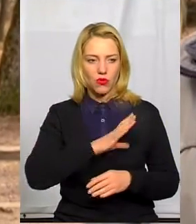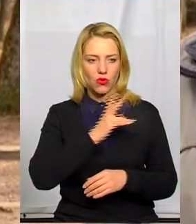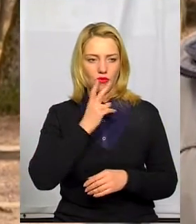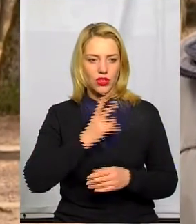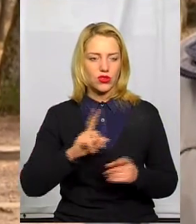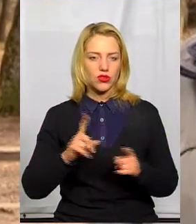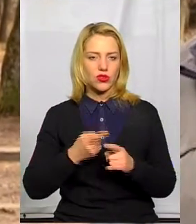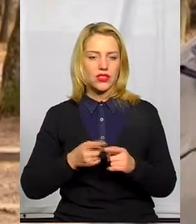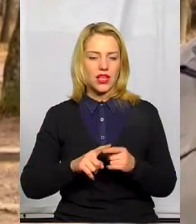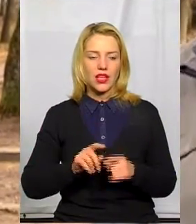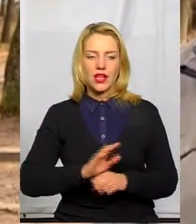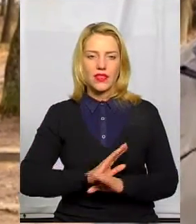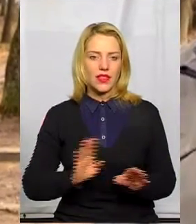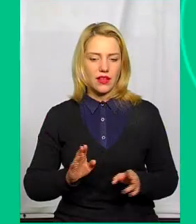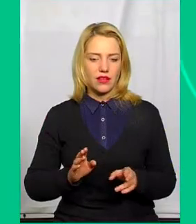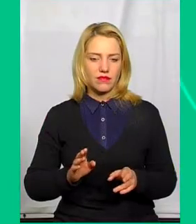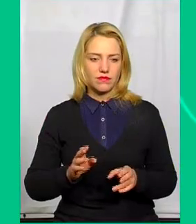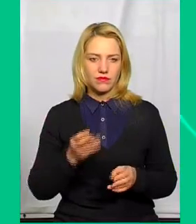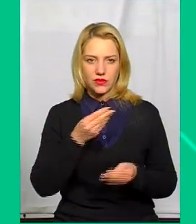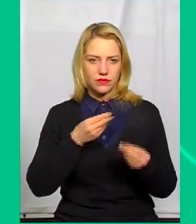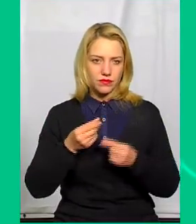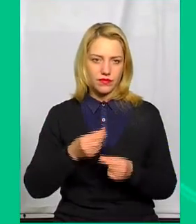по-справжньому.